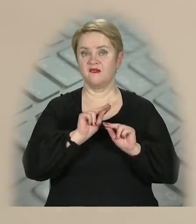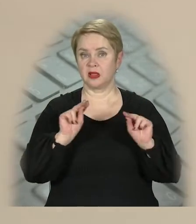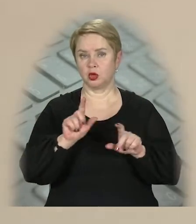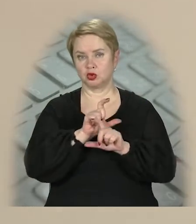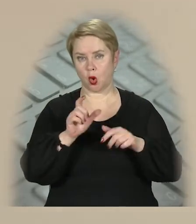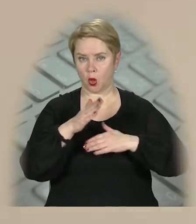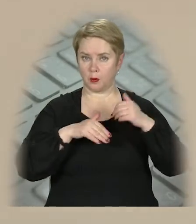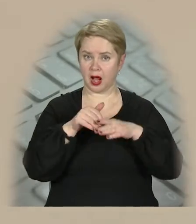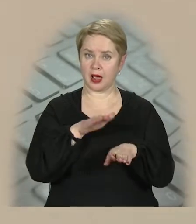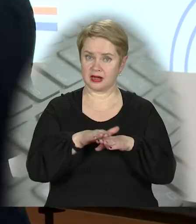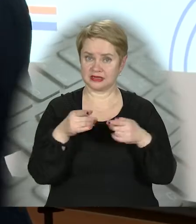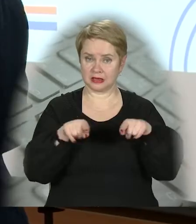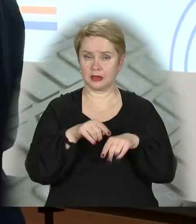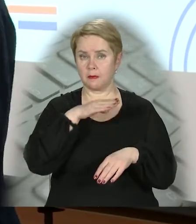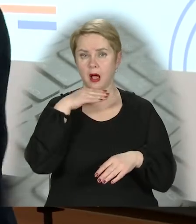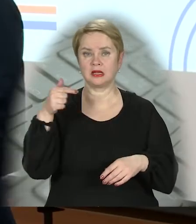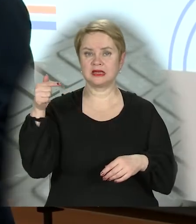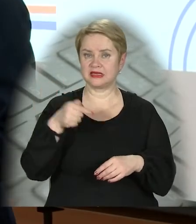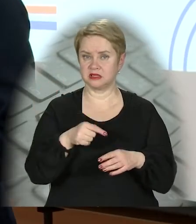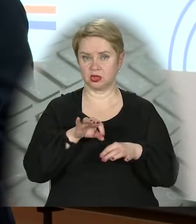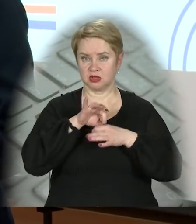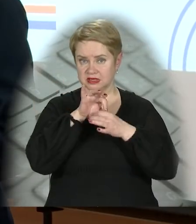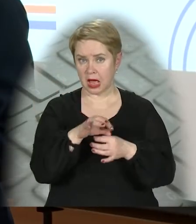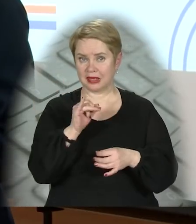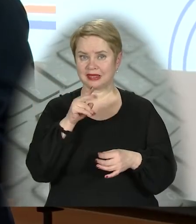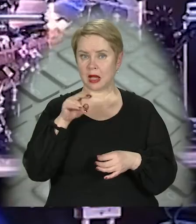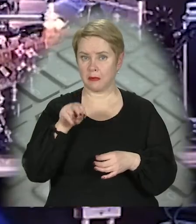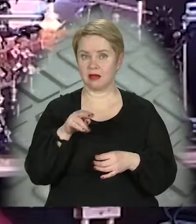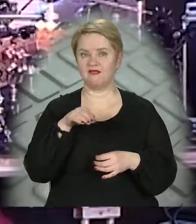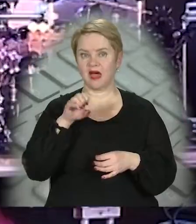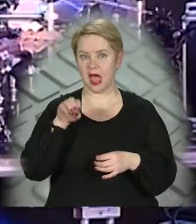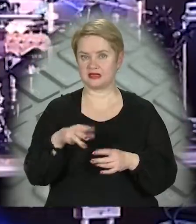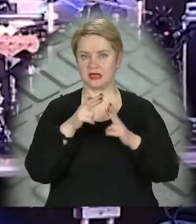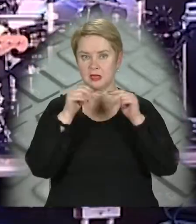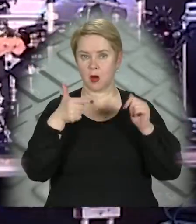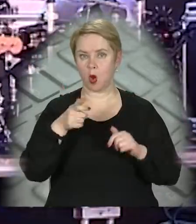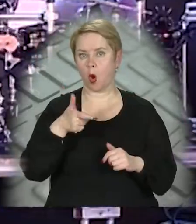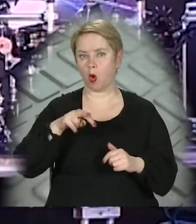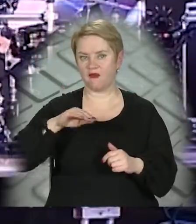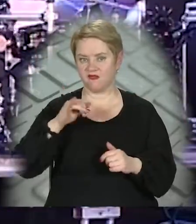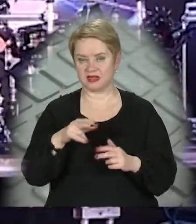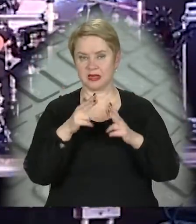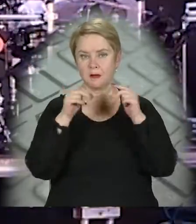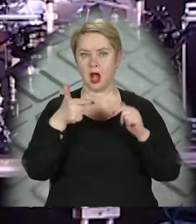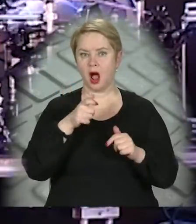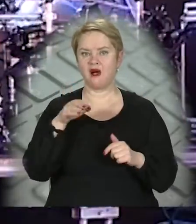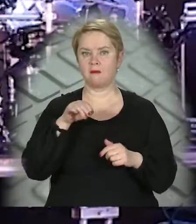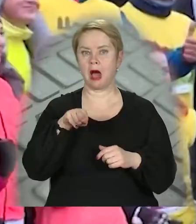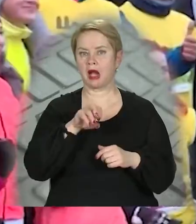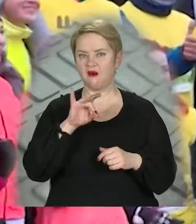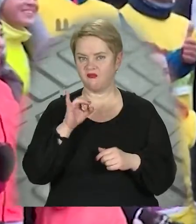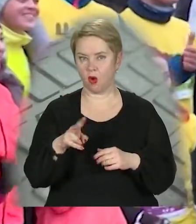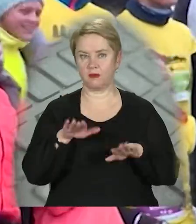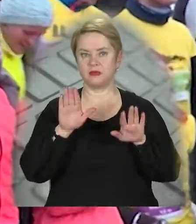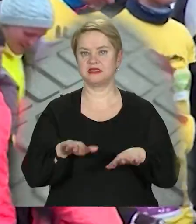-практики, які реалізували такі багатотисячні заходи, як Інтерпайп Техфест, Дніпро Гогольфест, Інтерпайп Дніпро Хавмарафон,